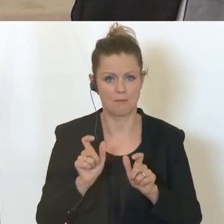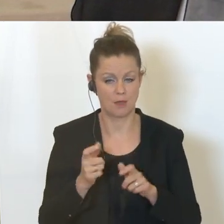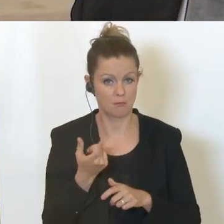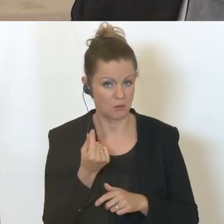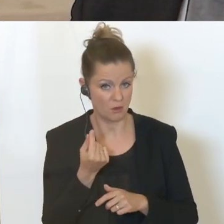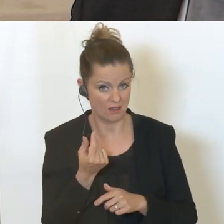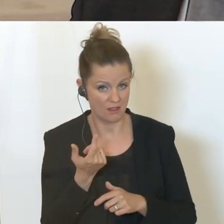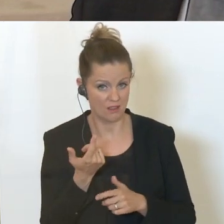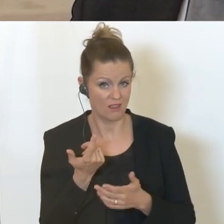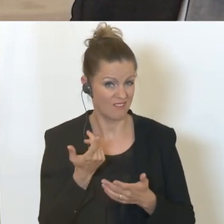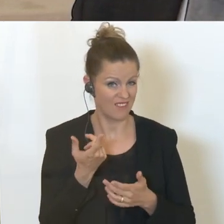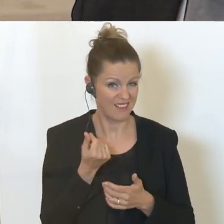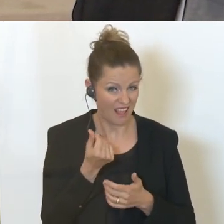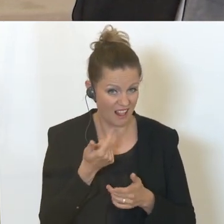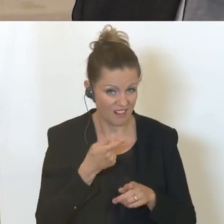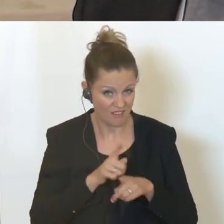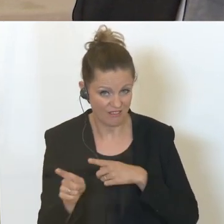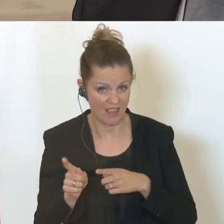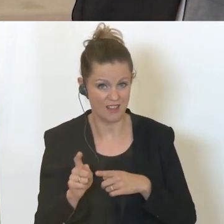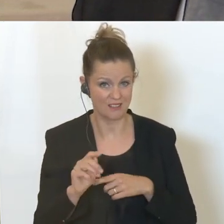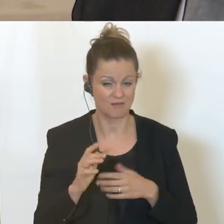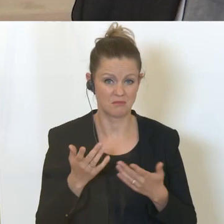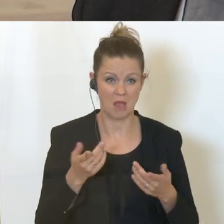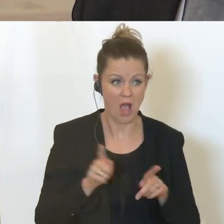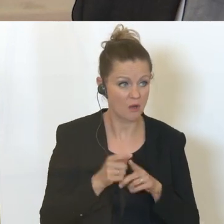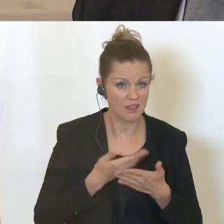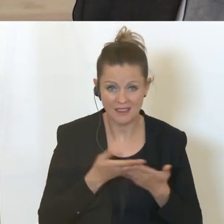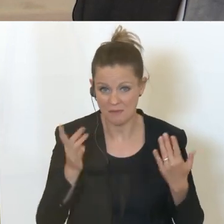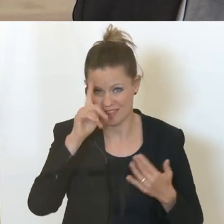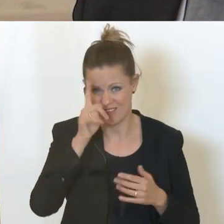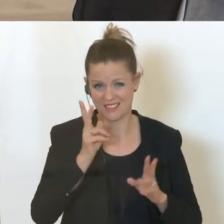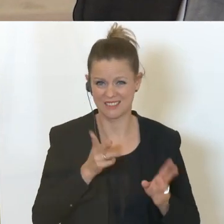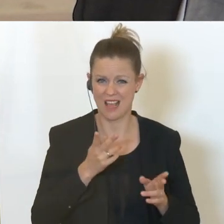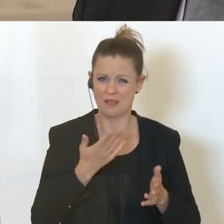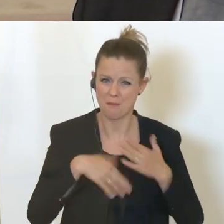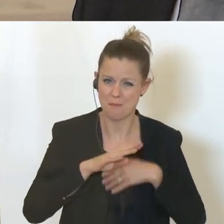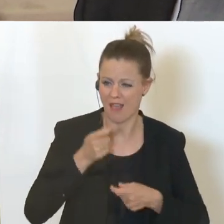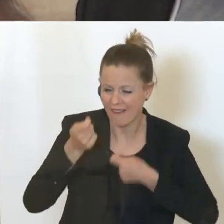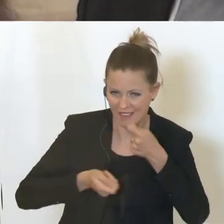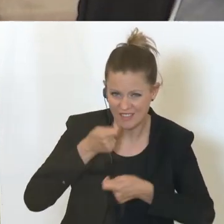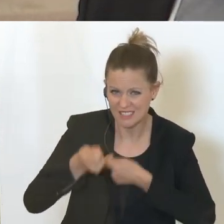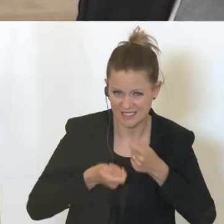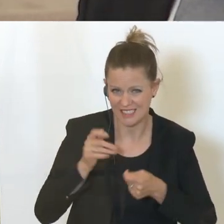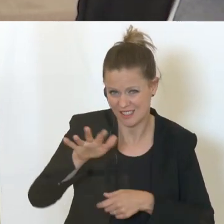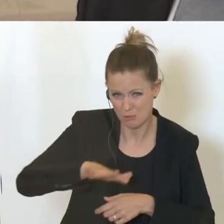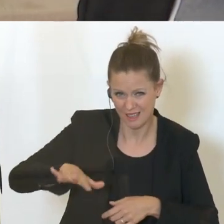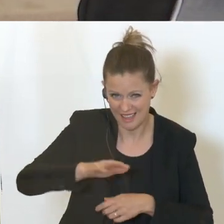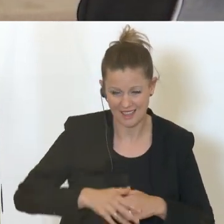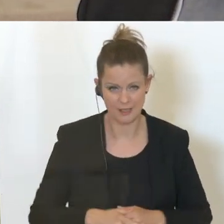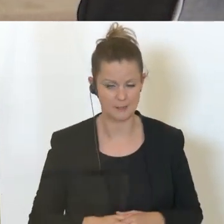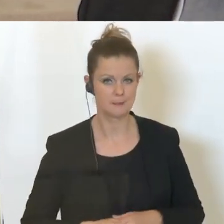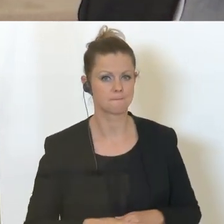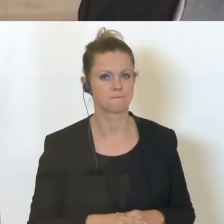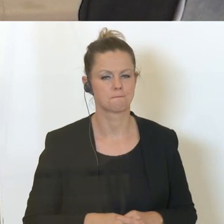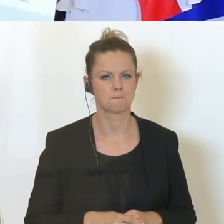und auch Bekanntheit. Kann man sich da vorstellen, auch da Geld locker zu machen in dieser Richtung noch? Ich